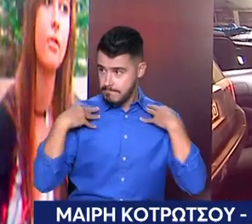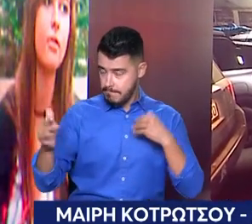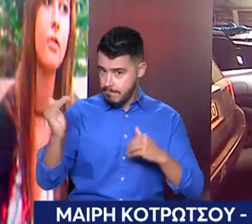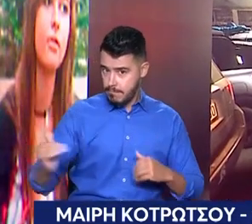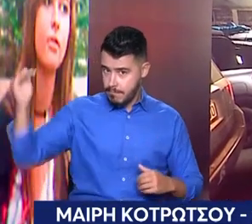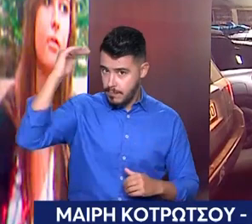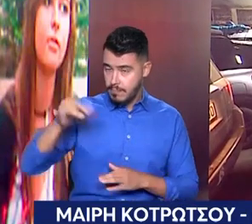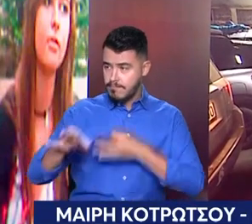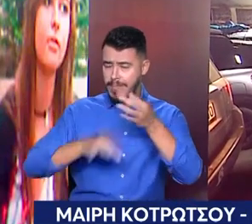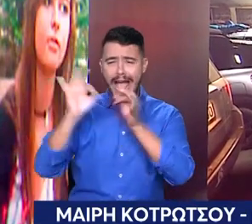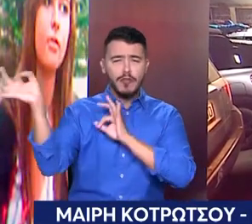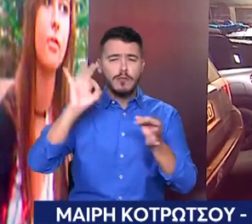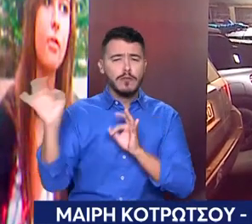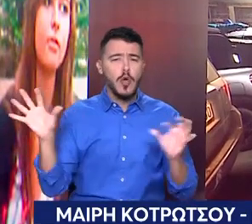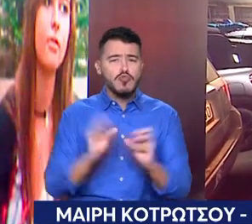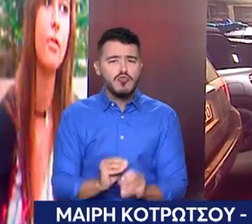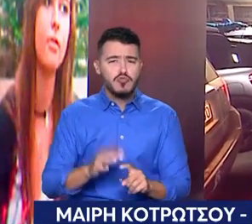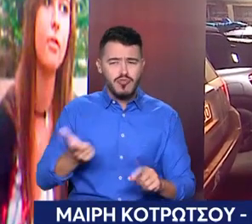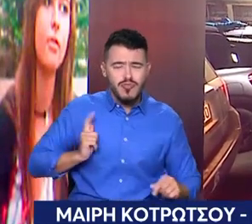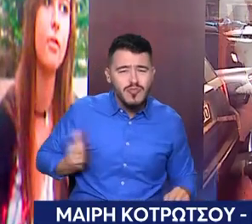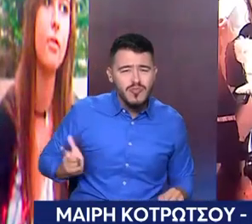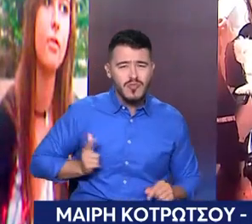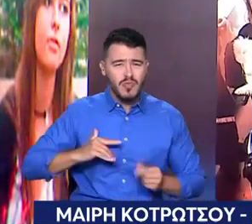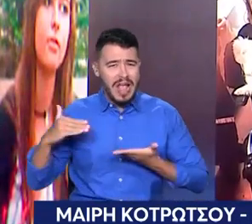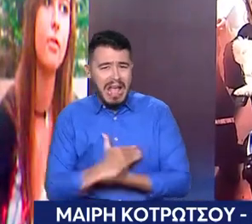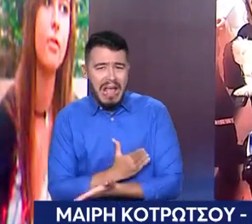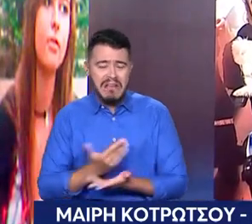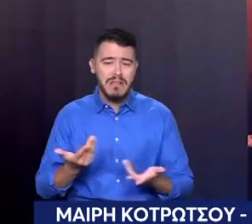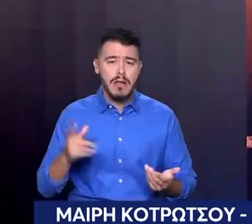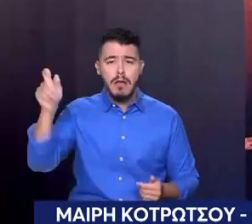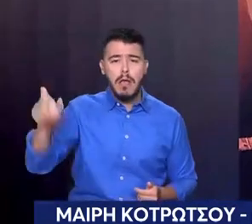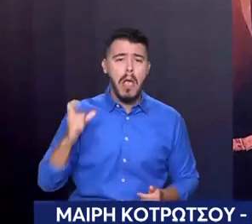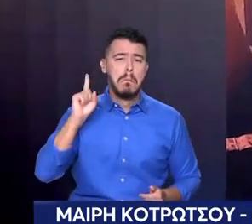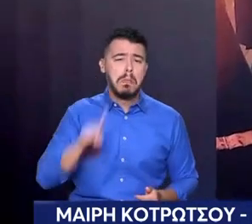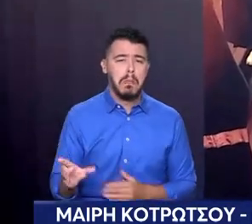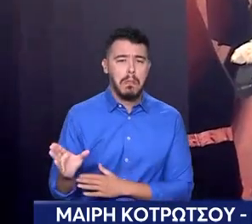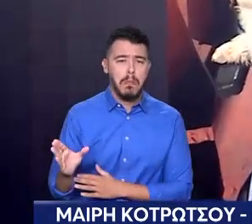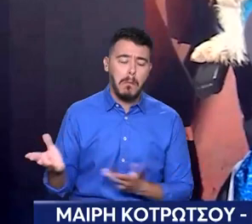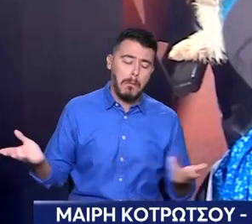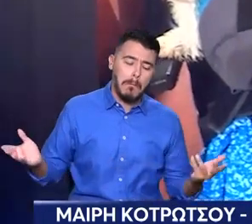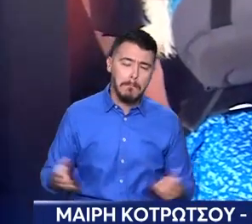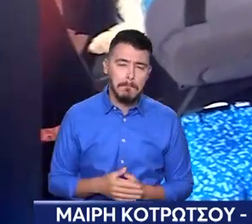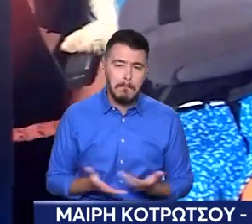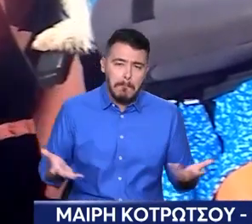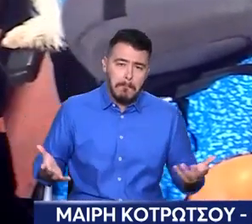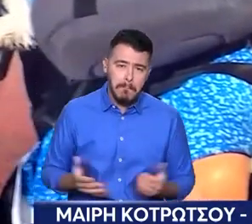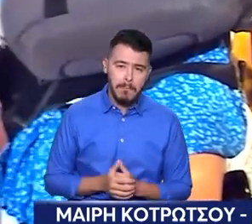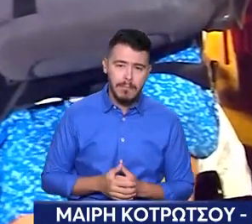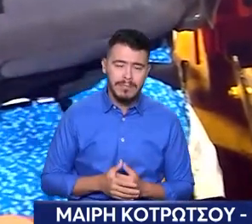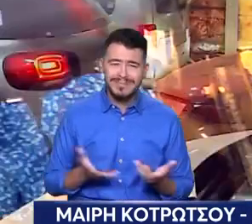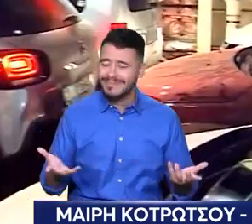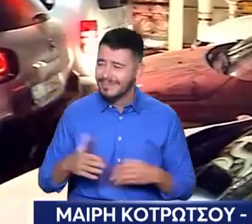Του λέω αυτό που συνέβη το αναπαράδεκτο, το και το και το αδιάφορος, ε, πάνει, ε. Λέω τι